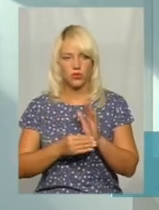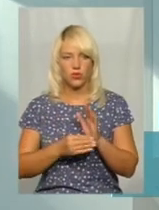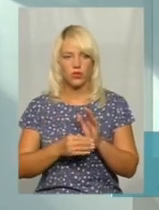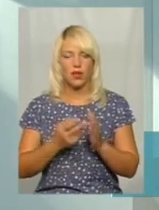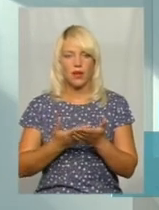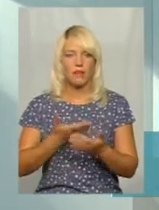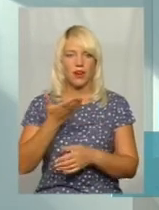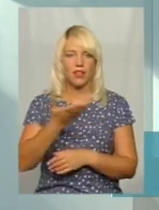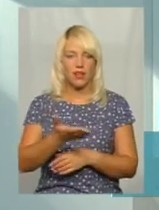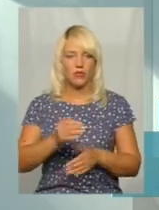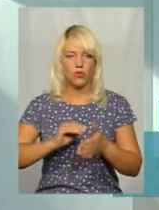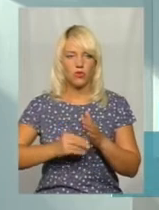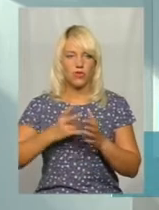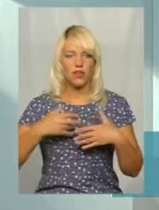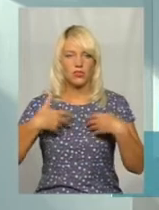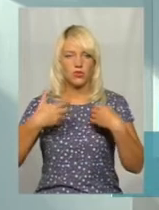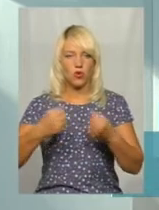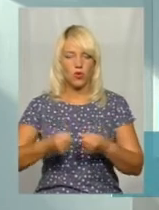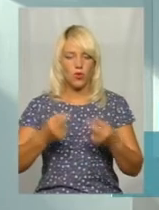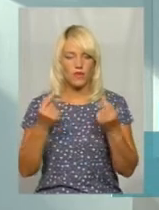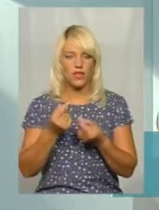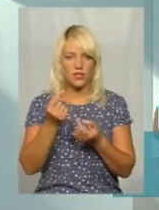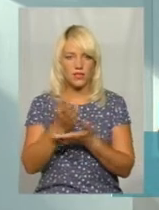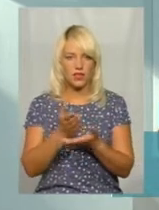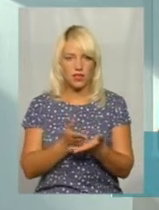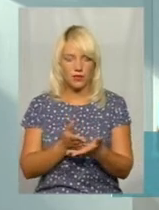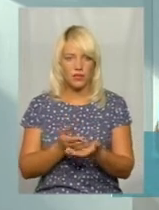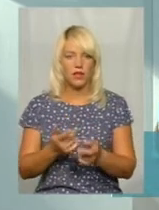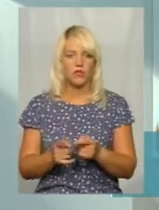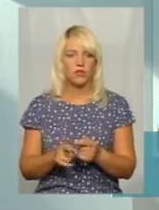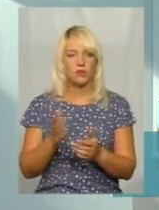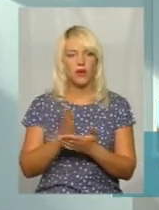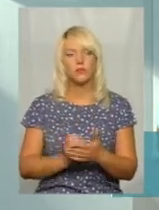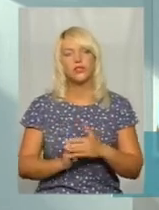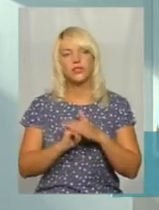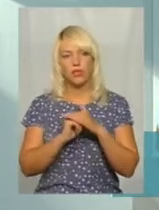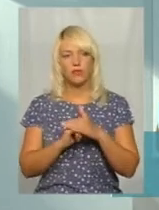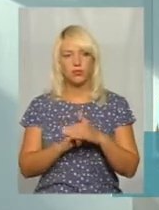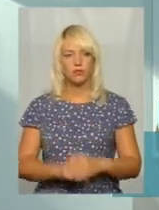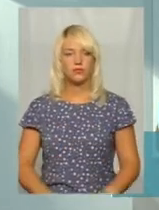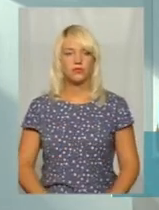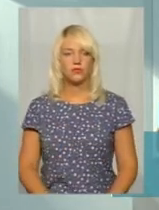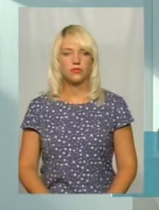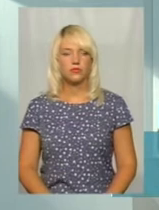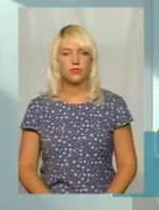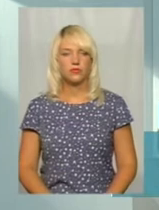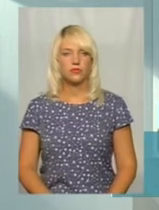пред'явлення довідок на здоров'я, скажімо, зерна, воно має підставу, воно цілком